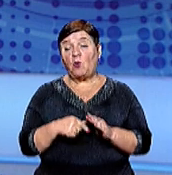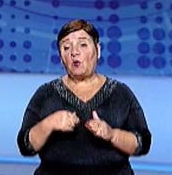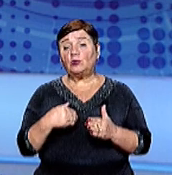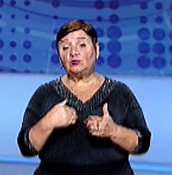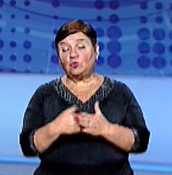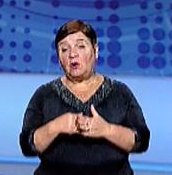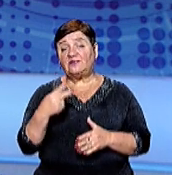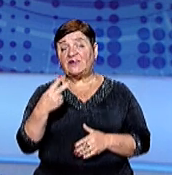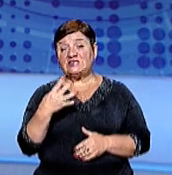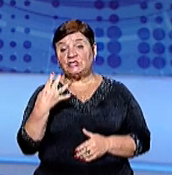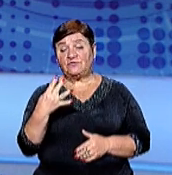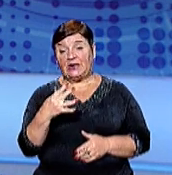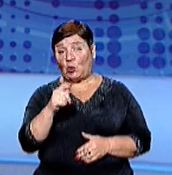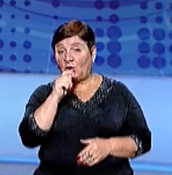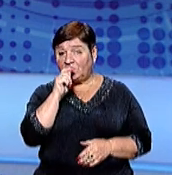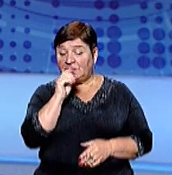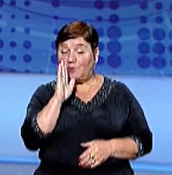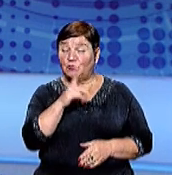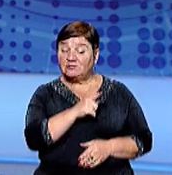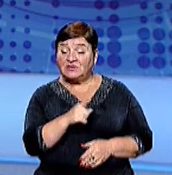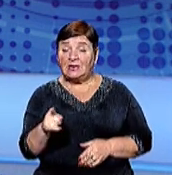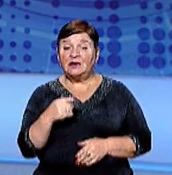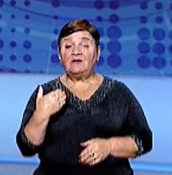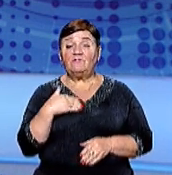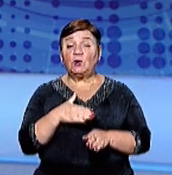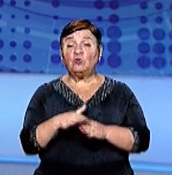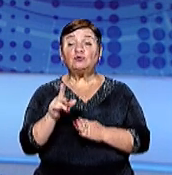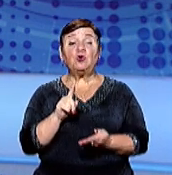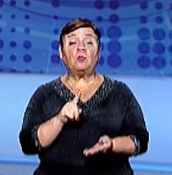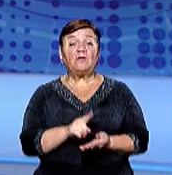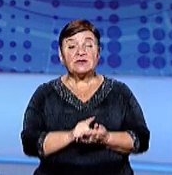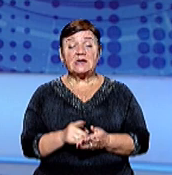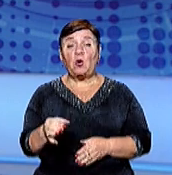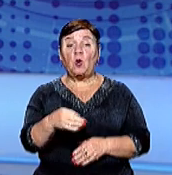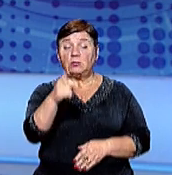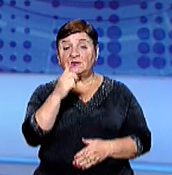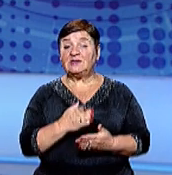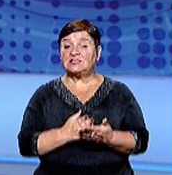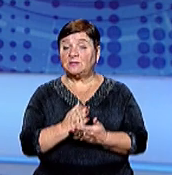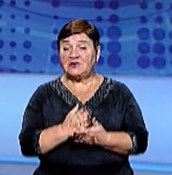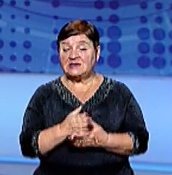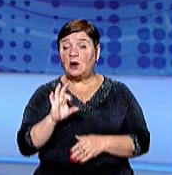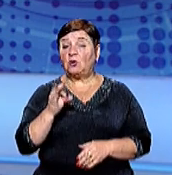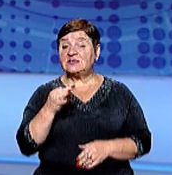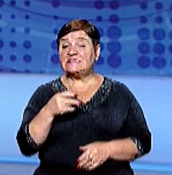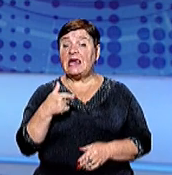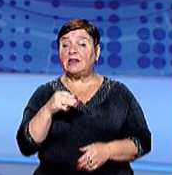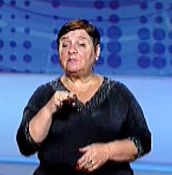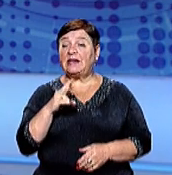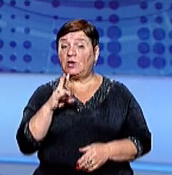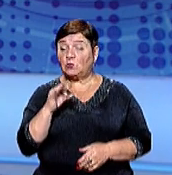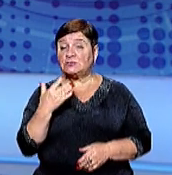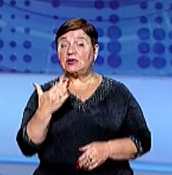Триватимуть вони до 24 квітня Про це сьогодні розповів виконувач обов'язків голови облдержадміністрації Олексій Гетманенко